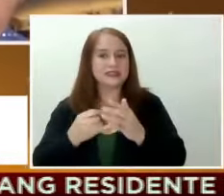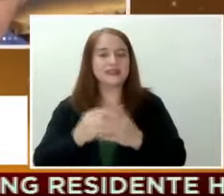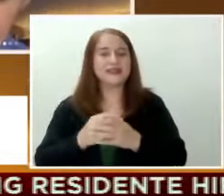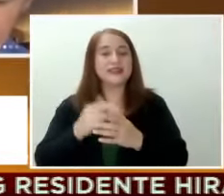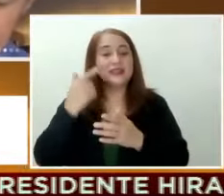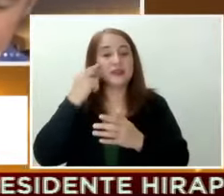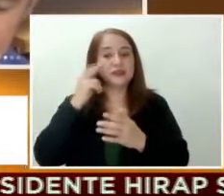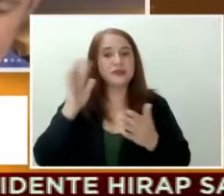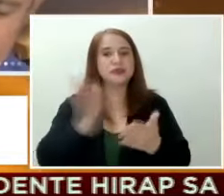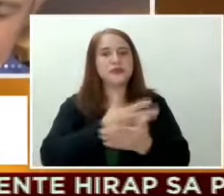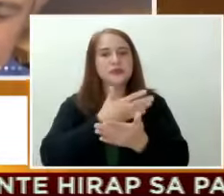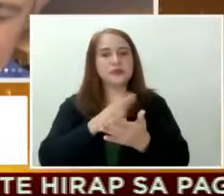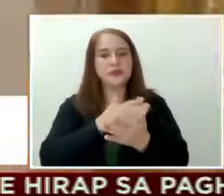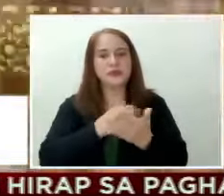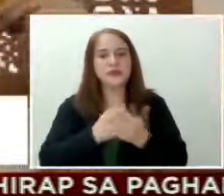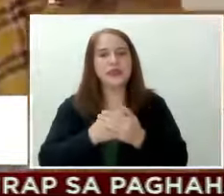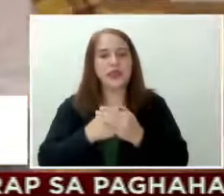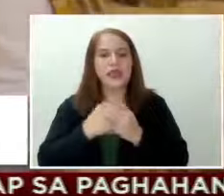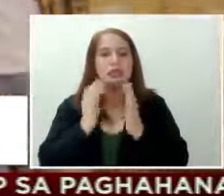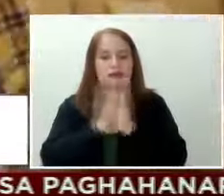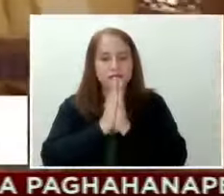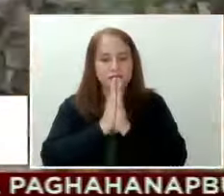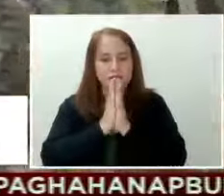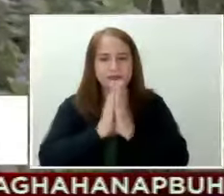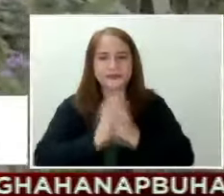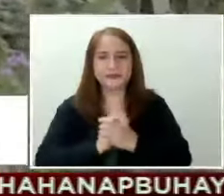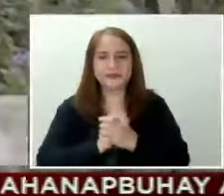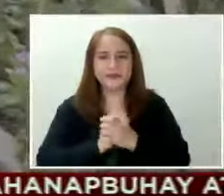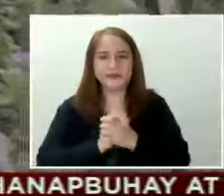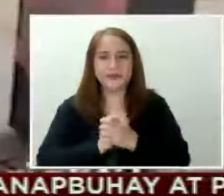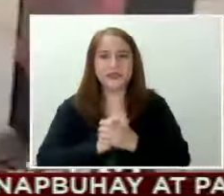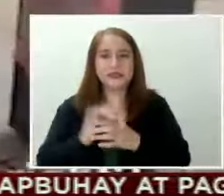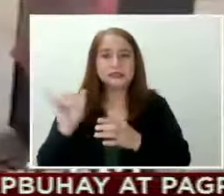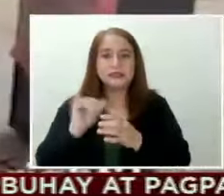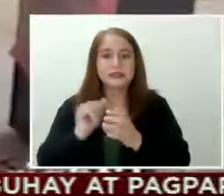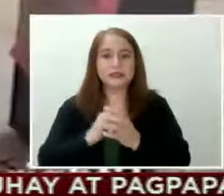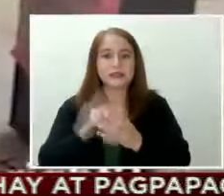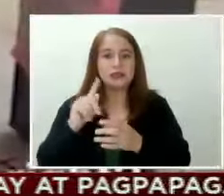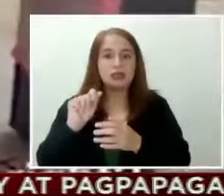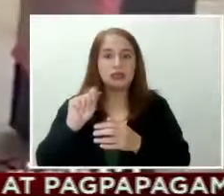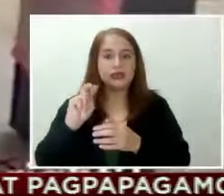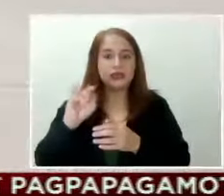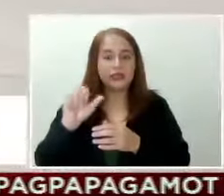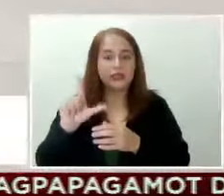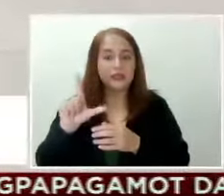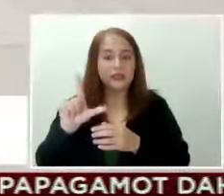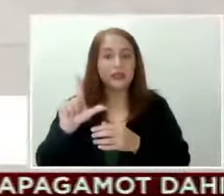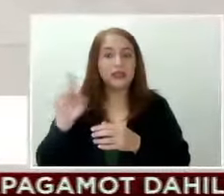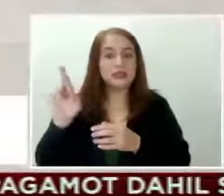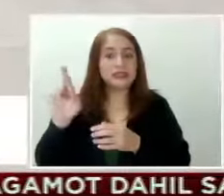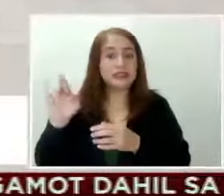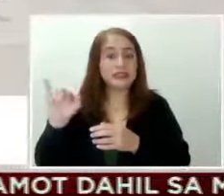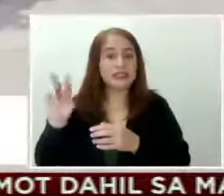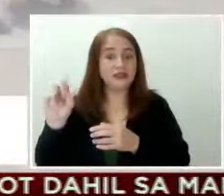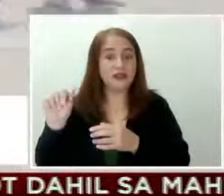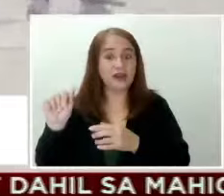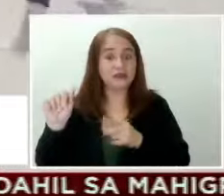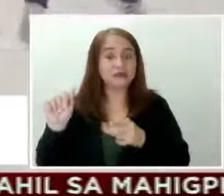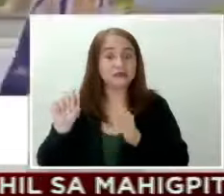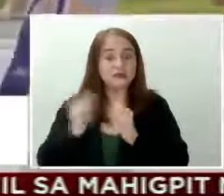at inalayan ng panalangin. Ang co-star ng Katniel na si Riva Quineri sa The House Arrest of Us,